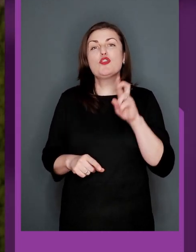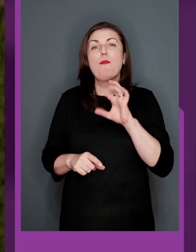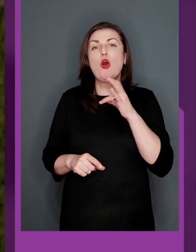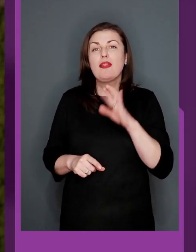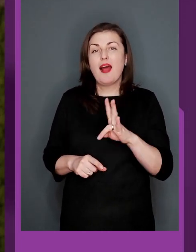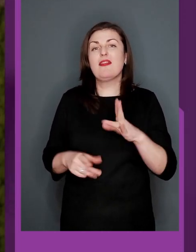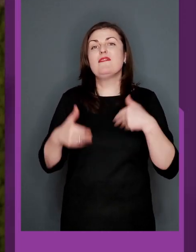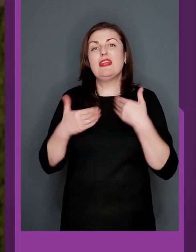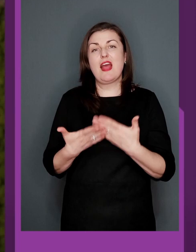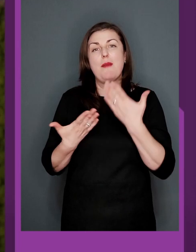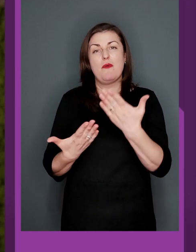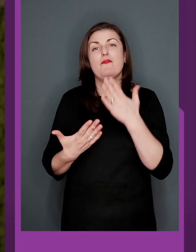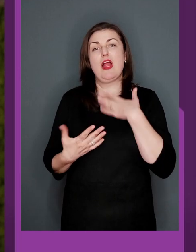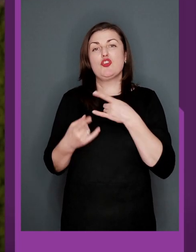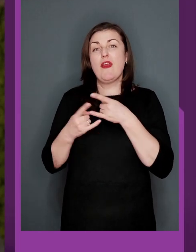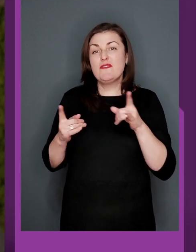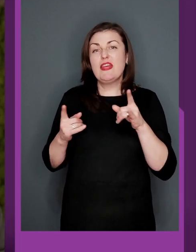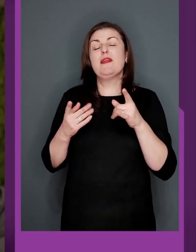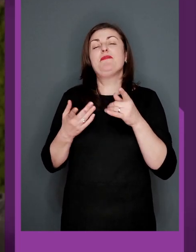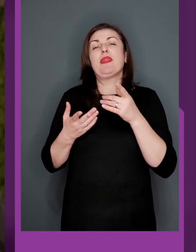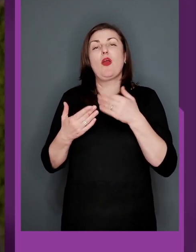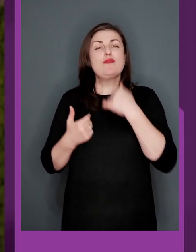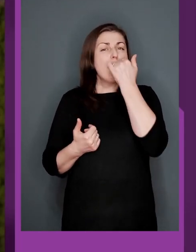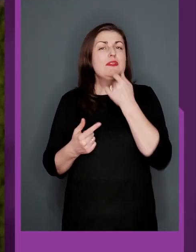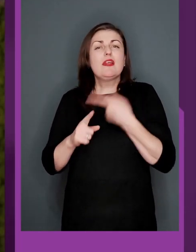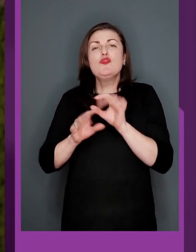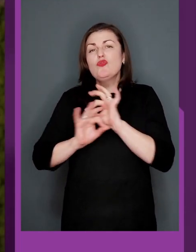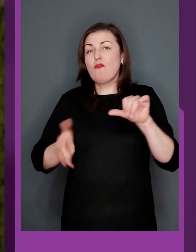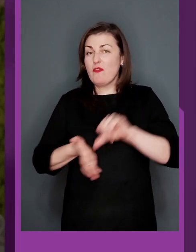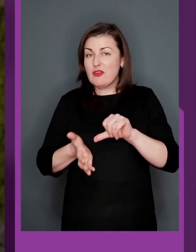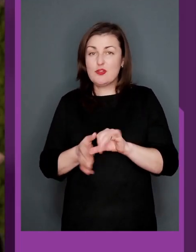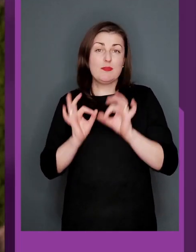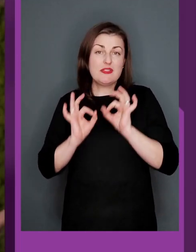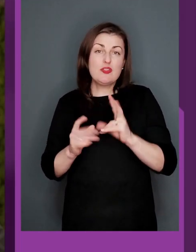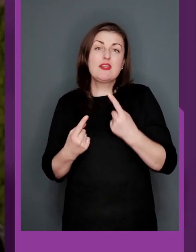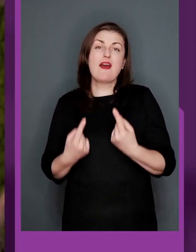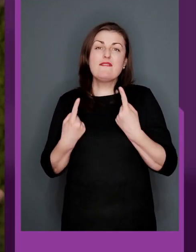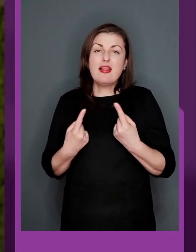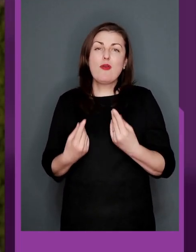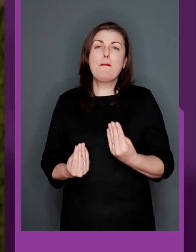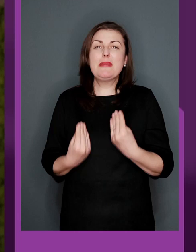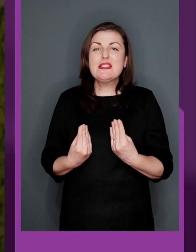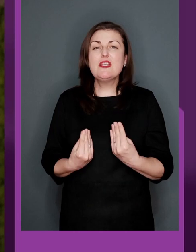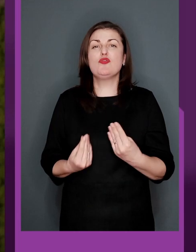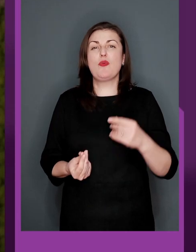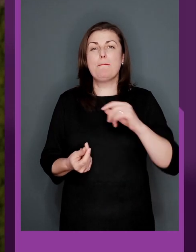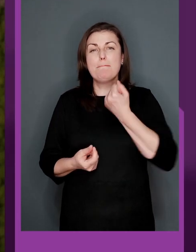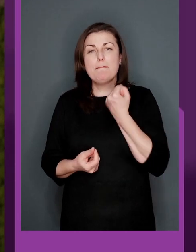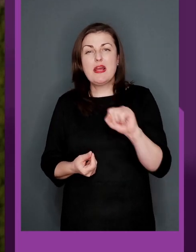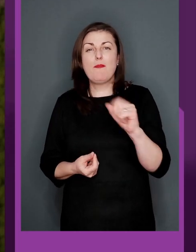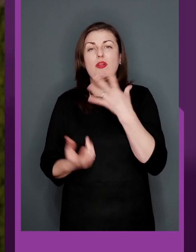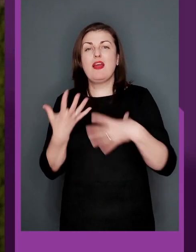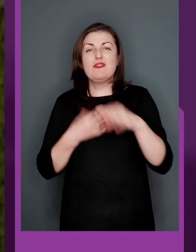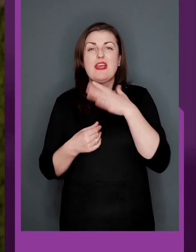Богдане, вітаю в нашому ефірі. Хочу одразу подякувати за такий чудовий виступ і, звісно, за велику і престижну перемогу для всієї